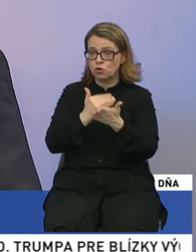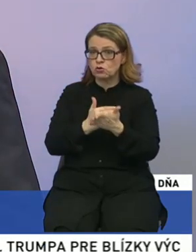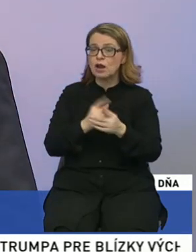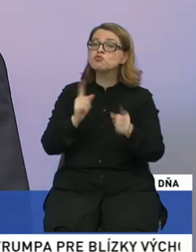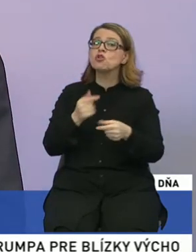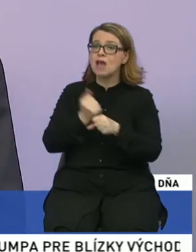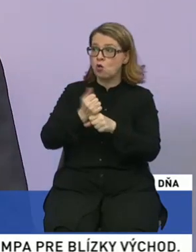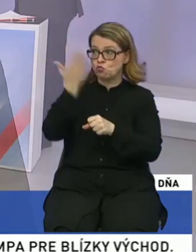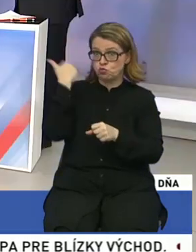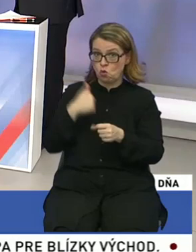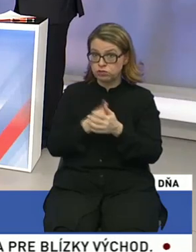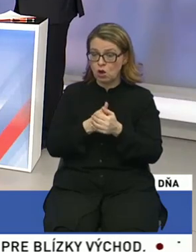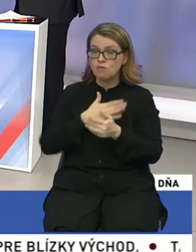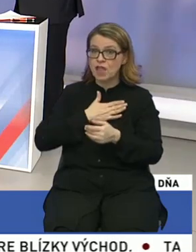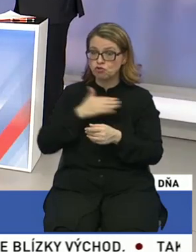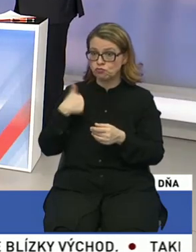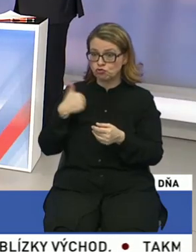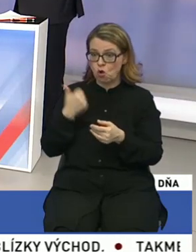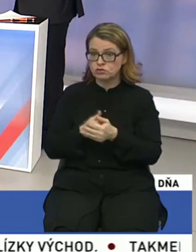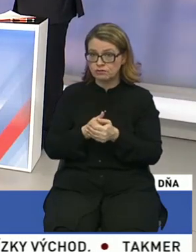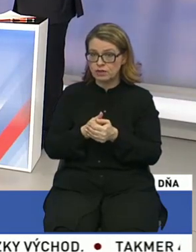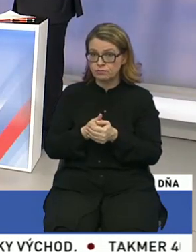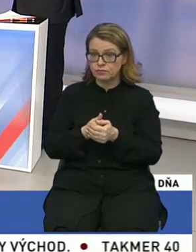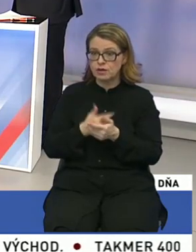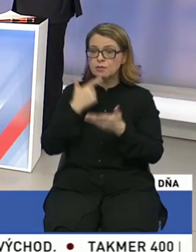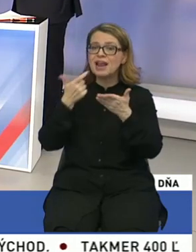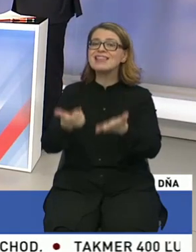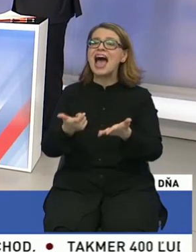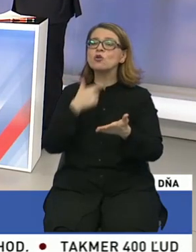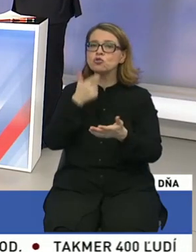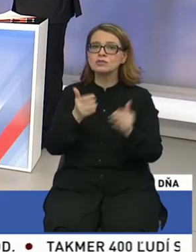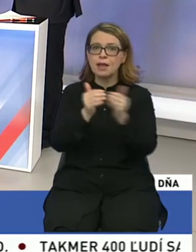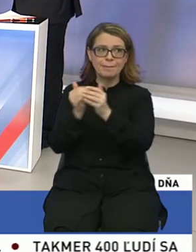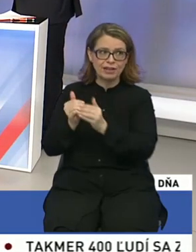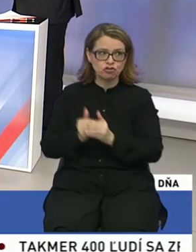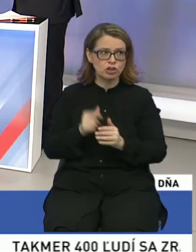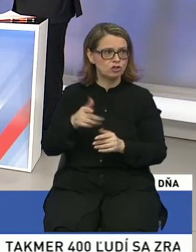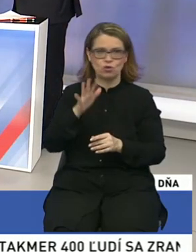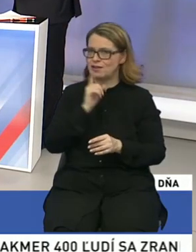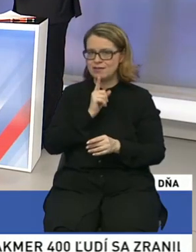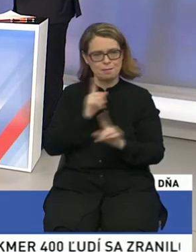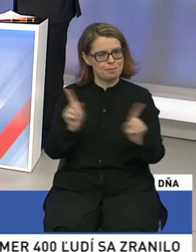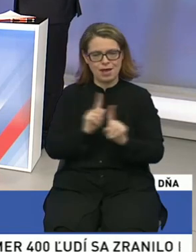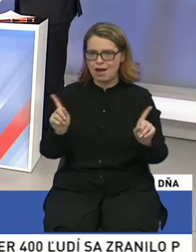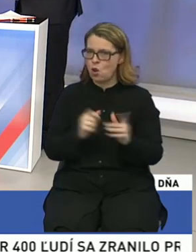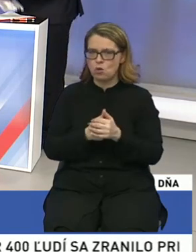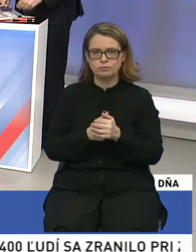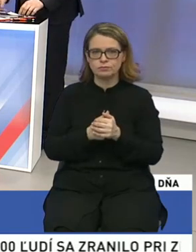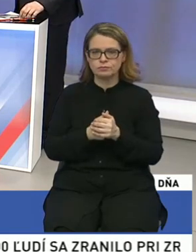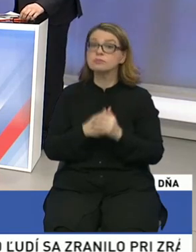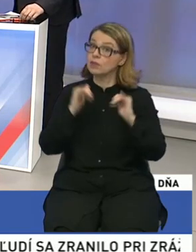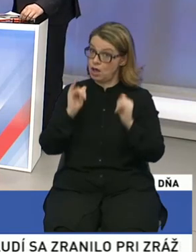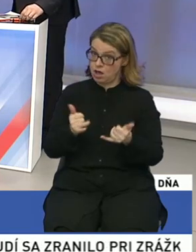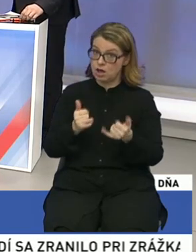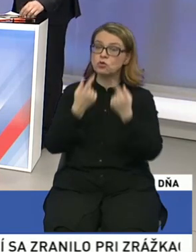urobilo v našom školstve pre národnostné menšiny. Nie je toho málo. A áno,